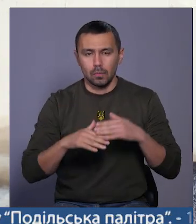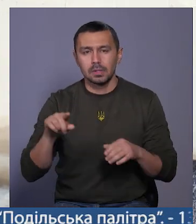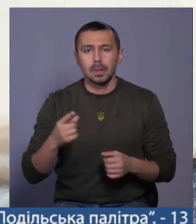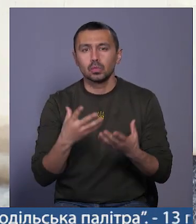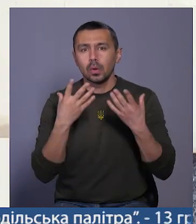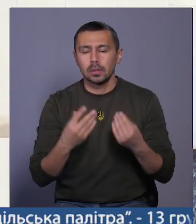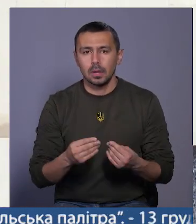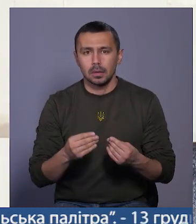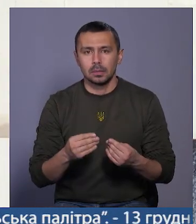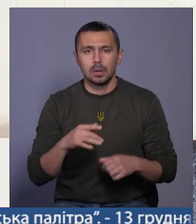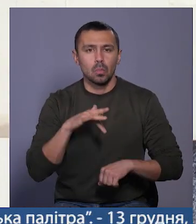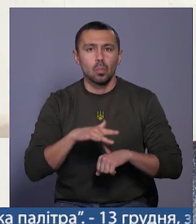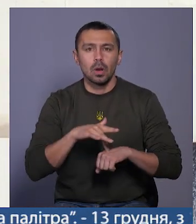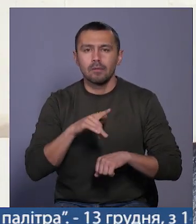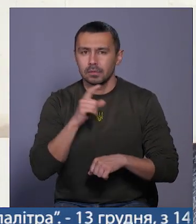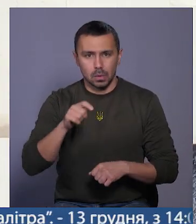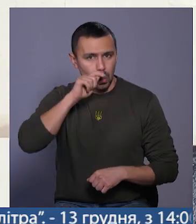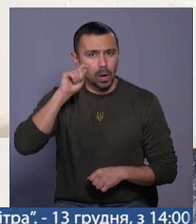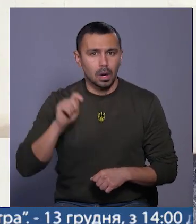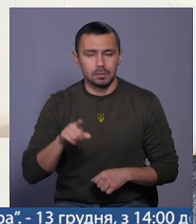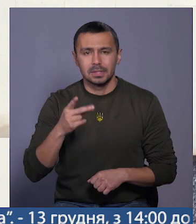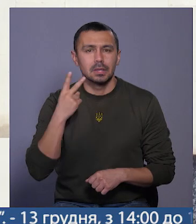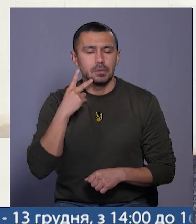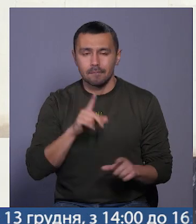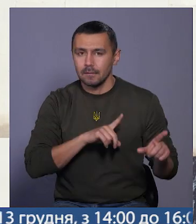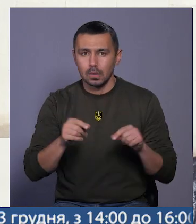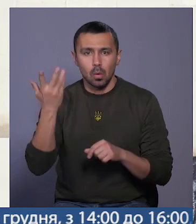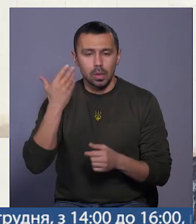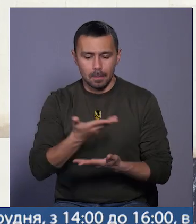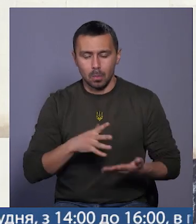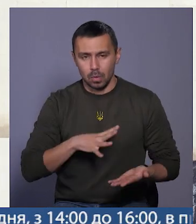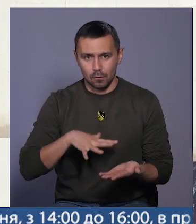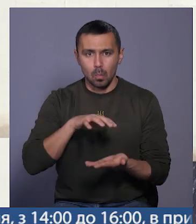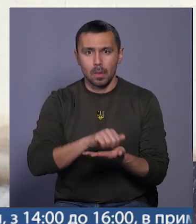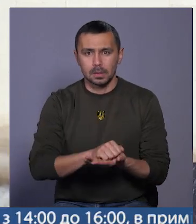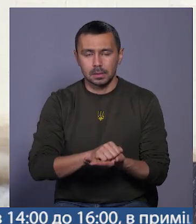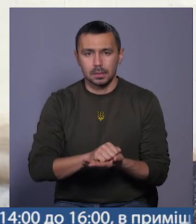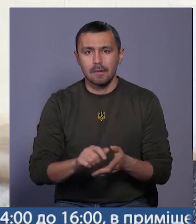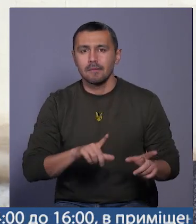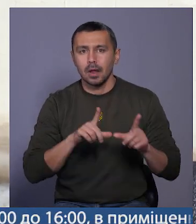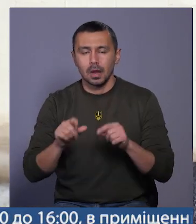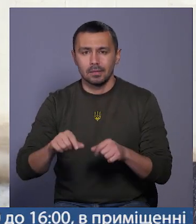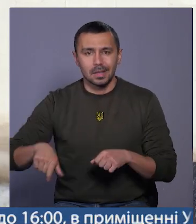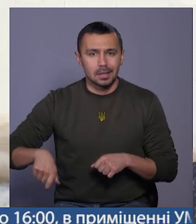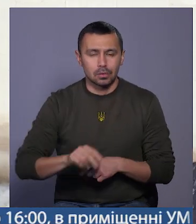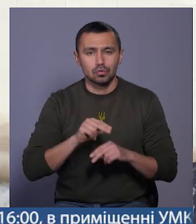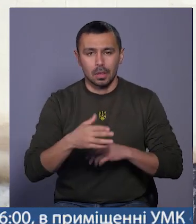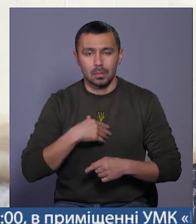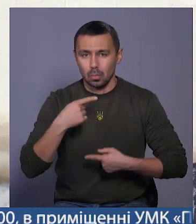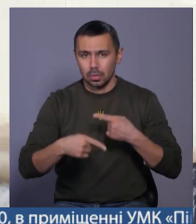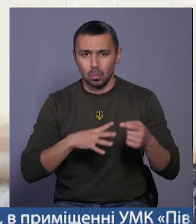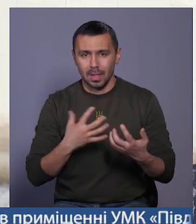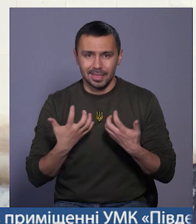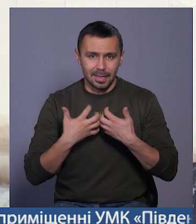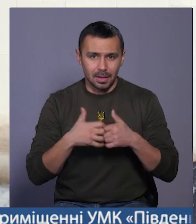першого дня вболівав за Україну. Він завжди виїжджав, коли ми ще були в окупації. Він виїжджав на трасу, бо через нас постійно йшла